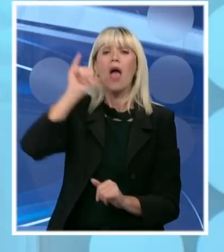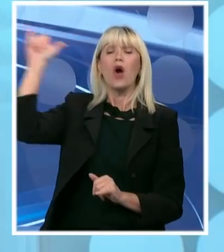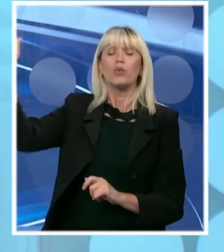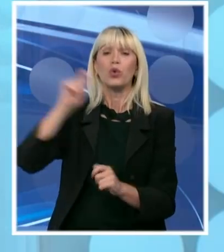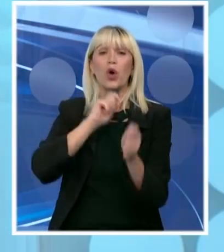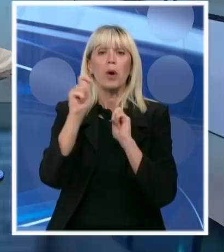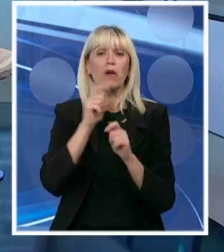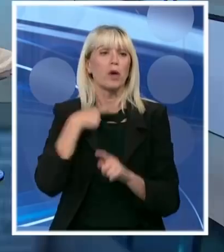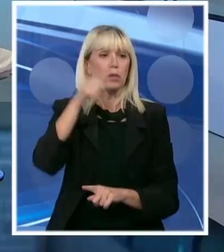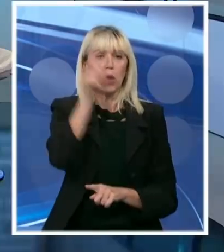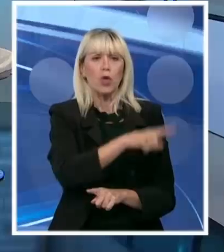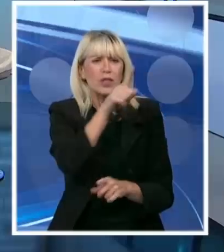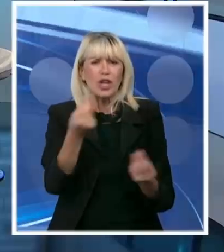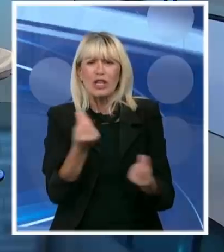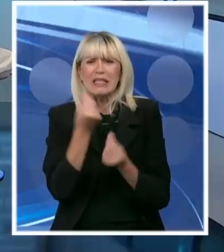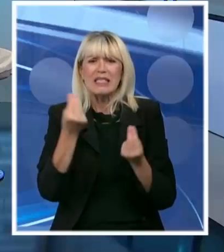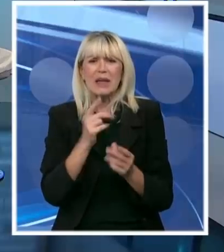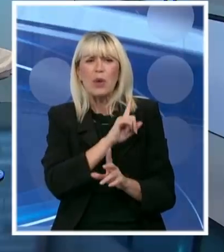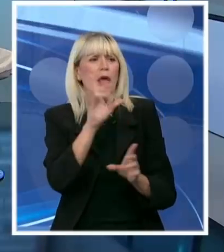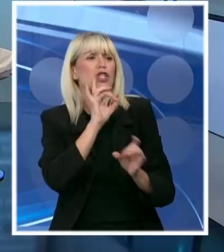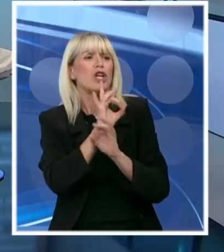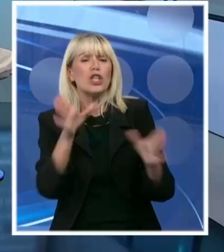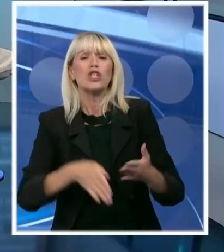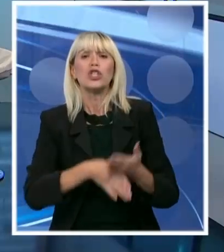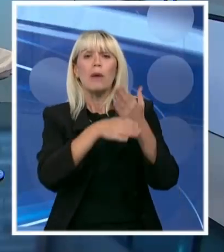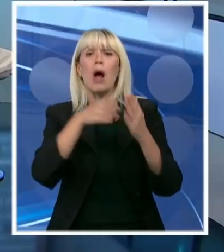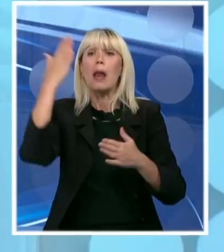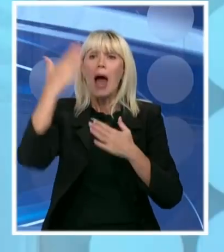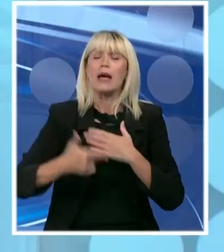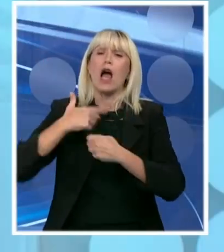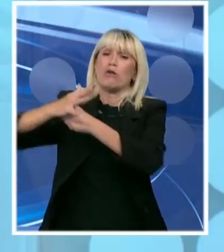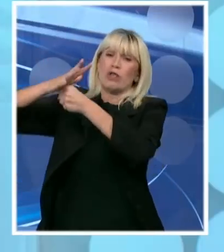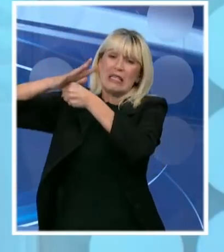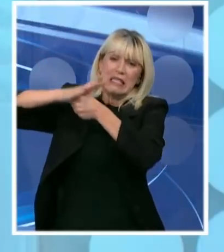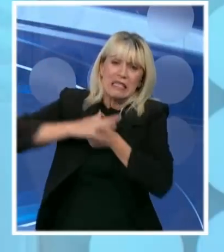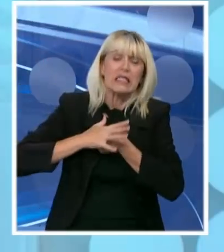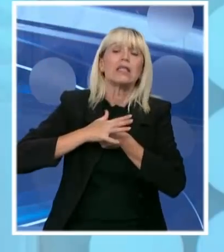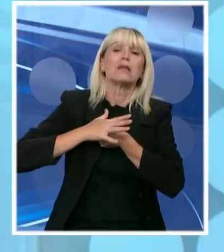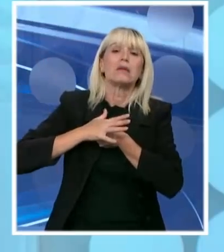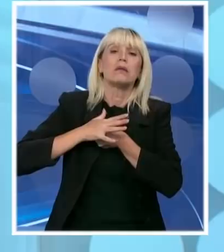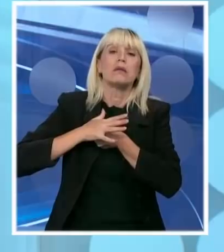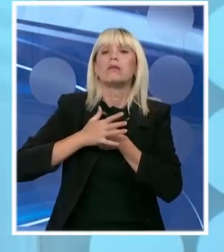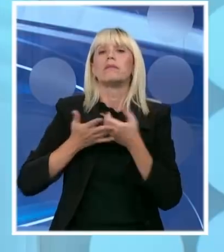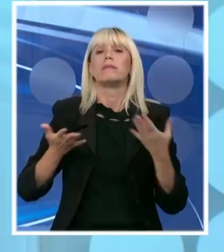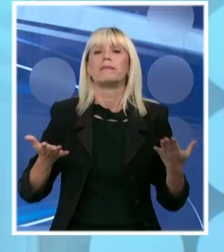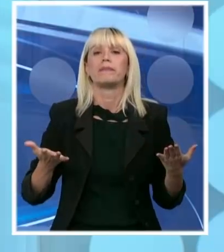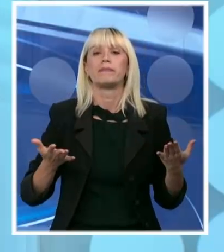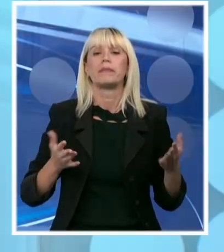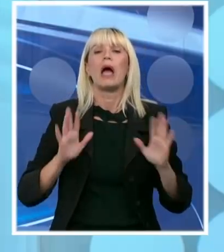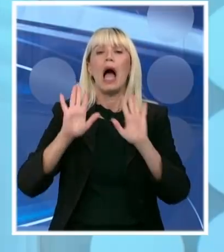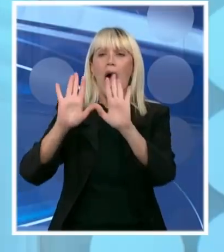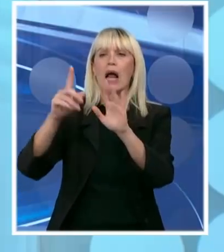znači? Da ćemo u nekom momentu morati to da uradimo? U nekom momentu ćemo biti pritisnuti, u nekom momentu ćemo biti pritisnuti, ili to ostavite meni.